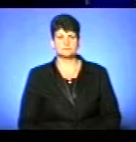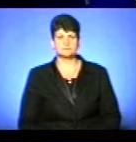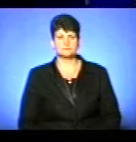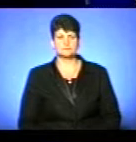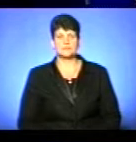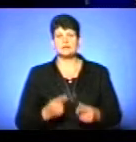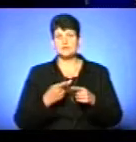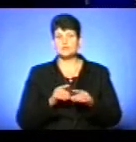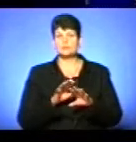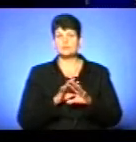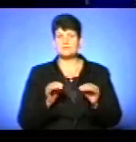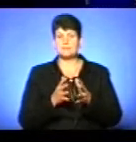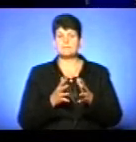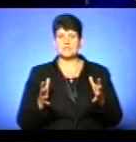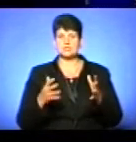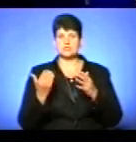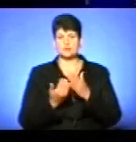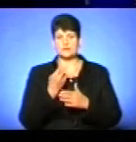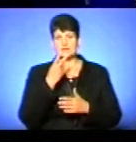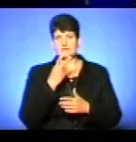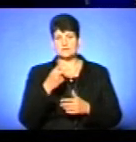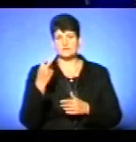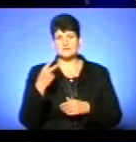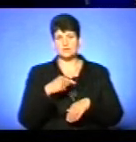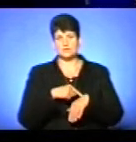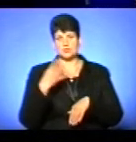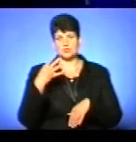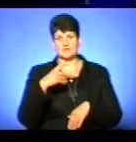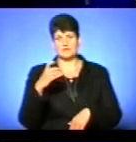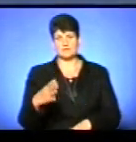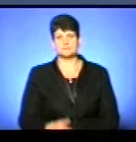На цьому в мене все. Більше новин дивіться о 20.40. До зустрічі!